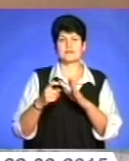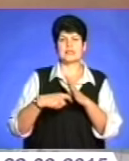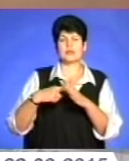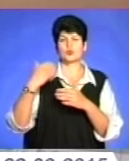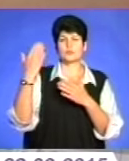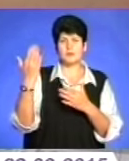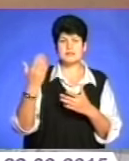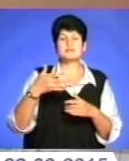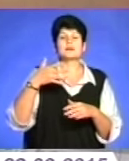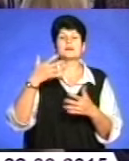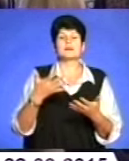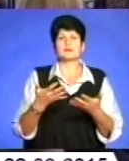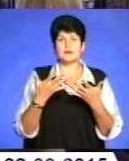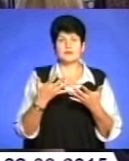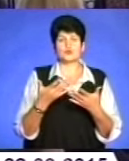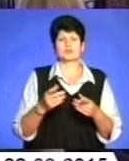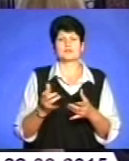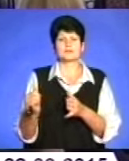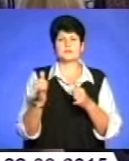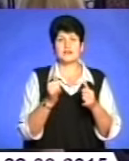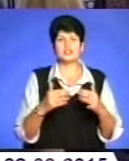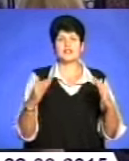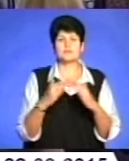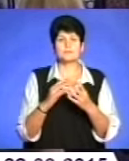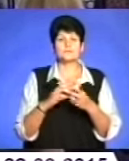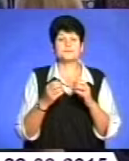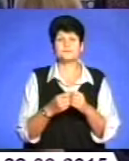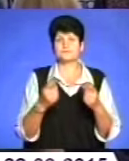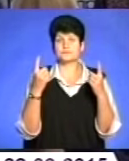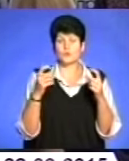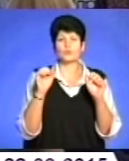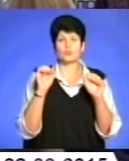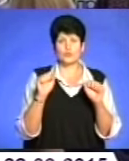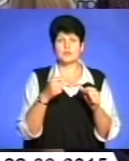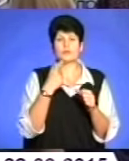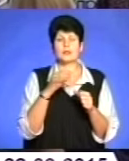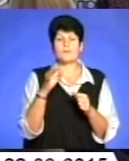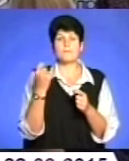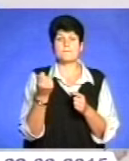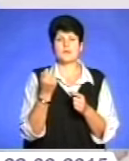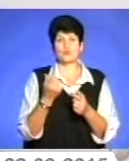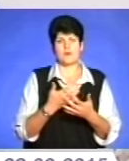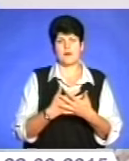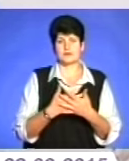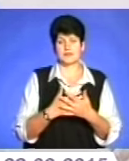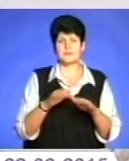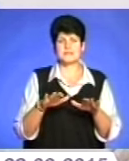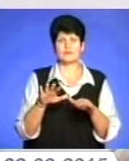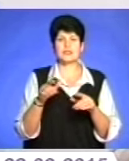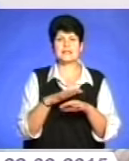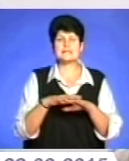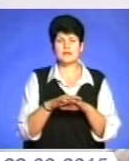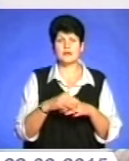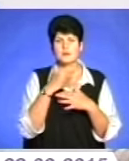забезпечення переселенців житлом – найбільша проблема. І тут, на жаль, можна говорити про малу активність місцевого населення. Але насправді чимало